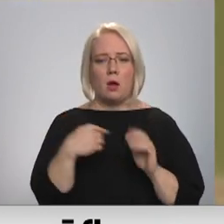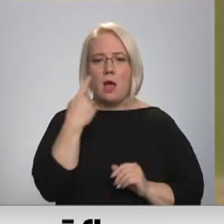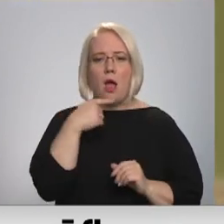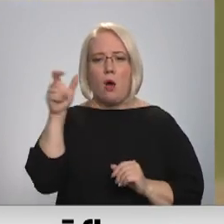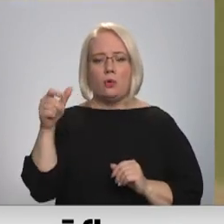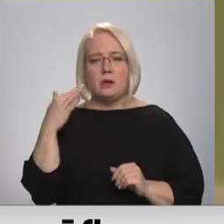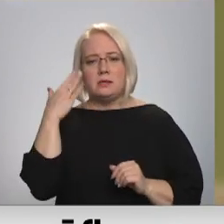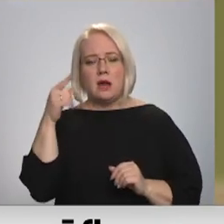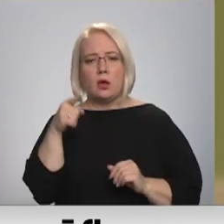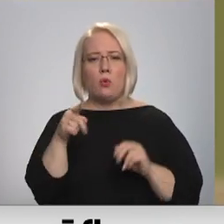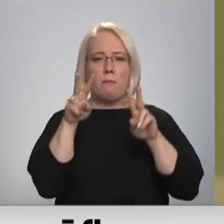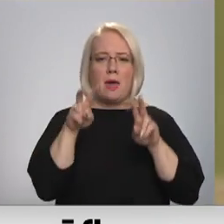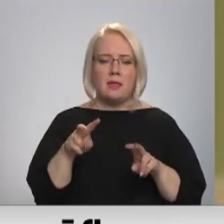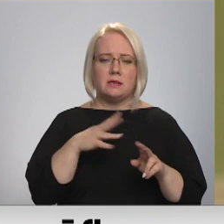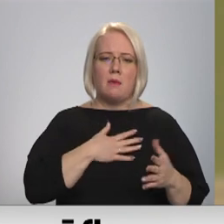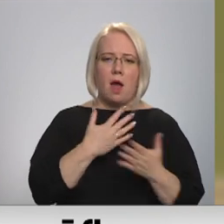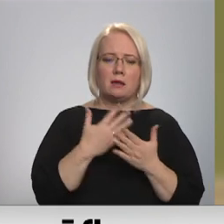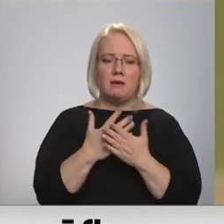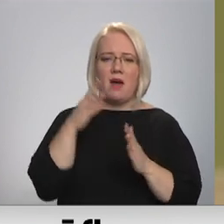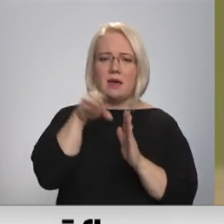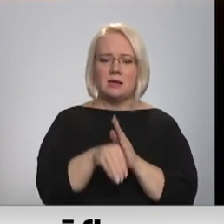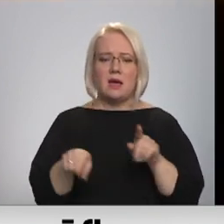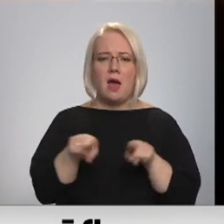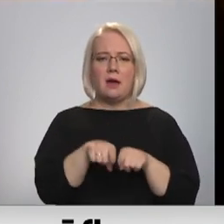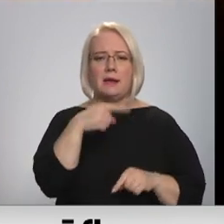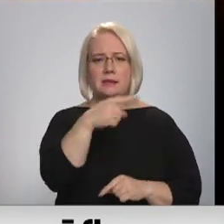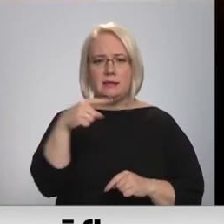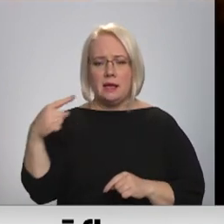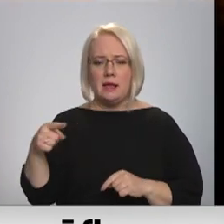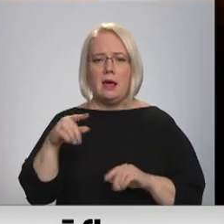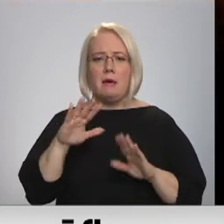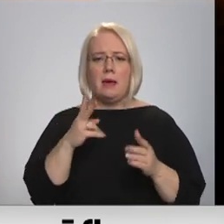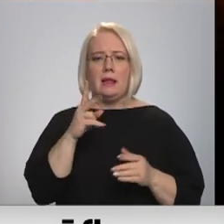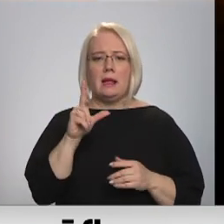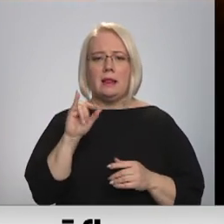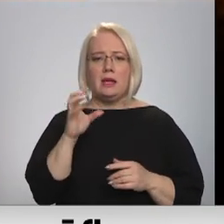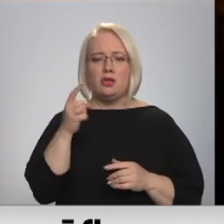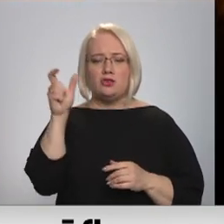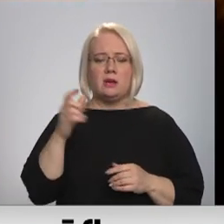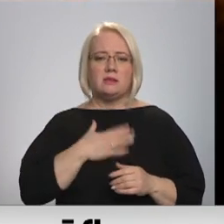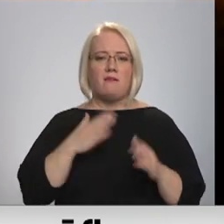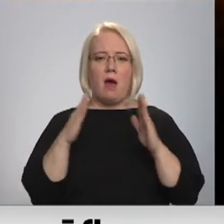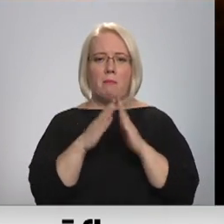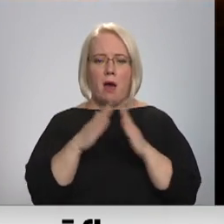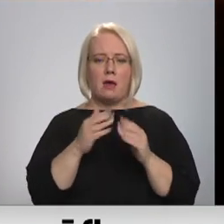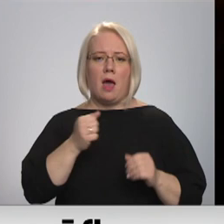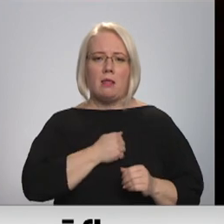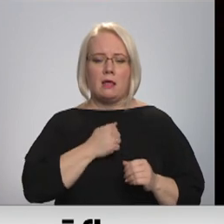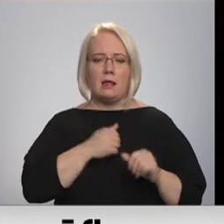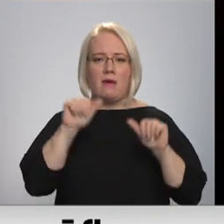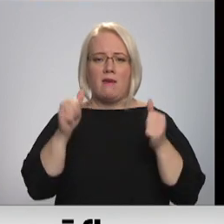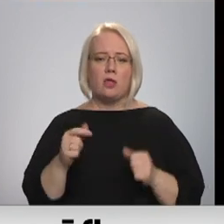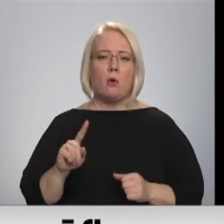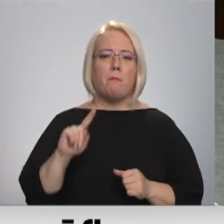turpmāk topētniecībā aktīvāk iesaistīsies arī citi. Tikmēr Igors pličs savās mājās veido Latgale pirmo fotografijas